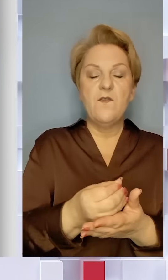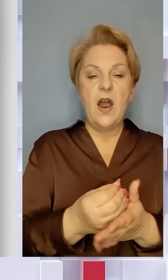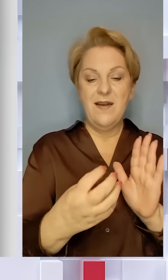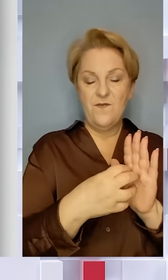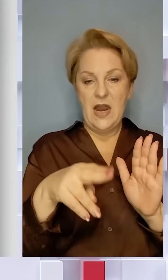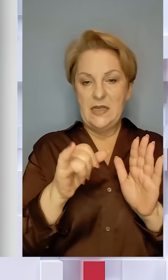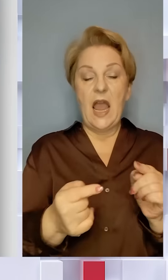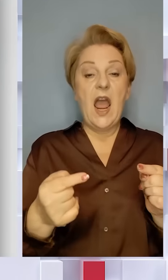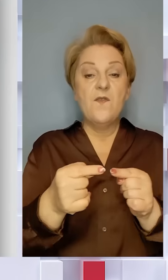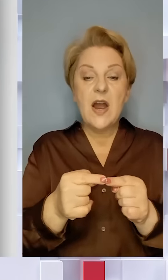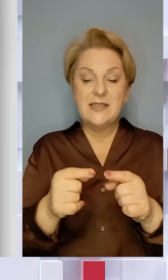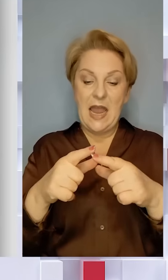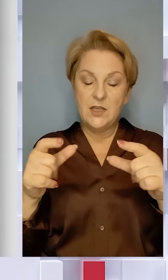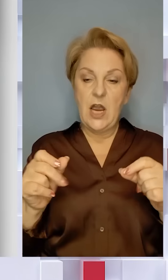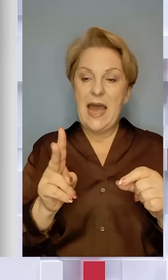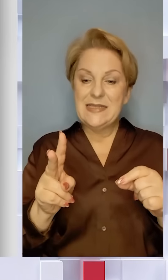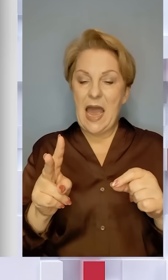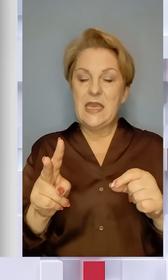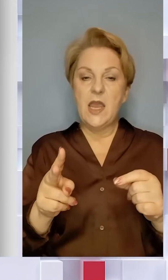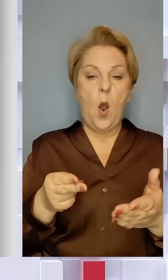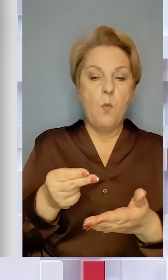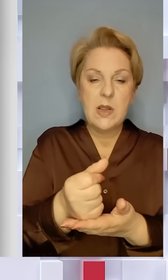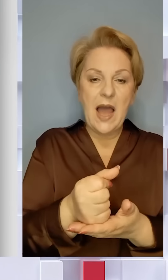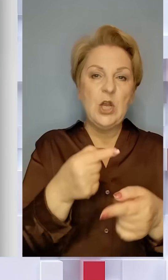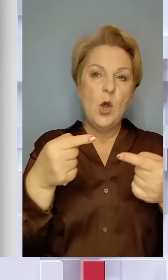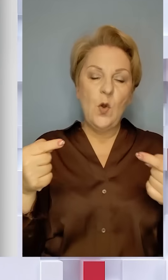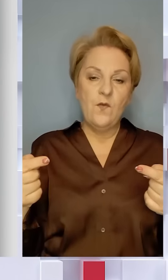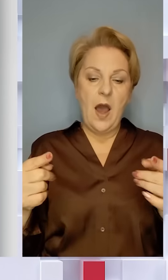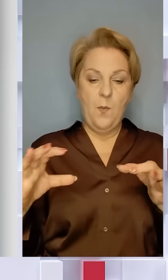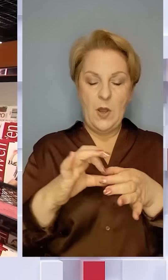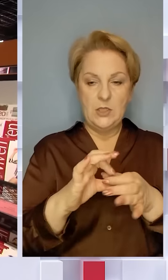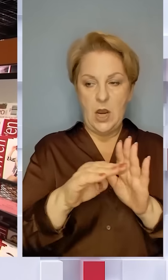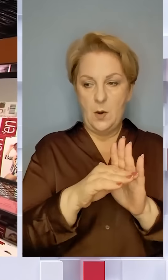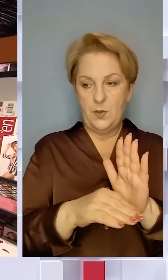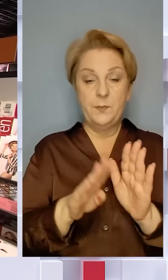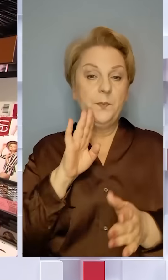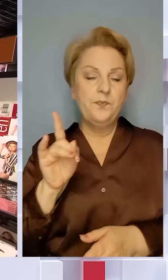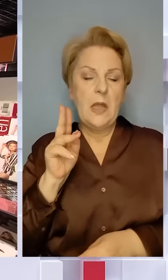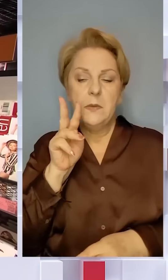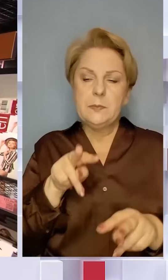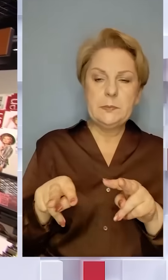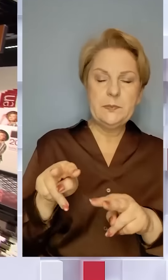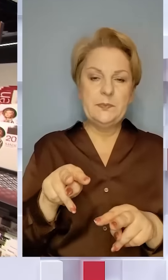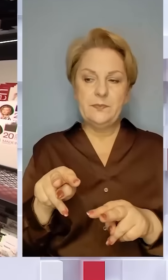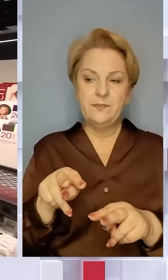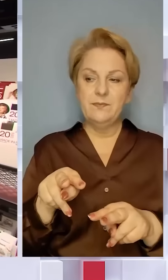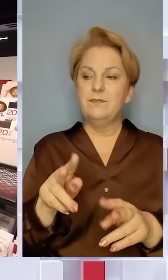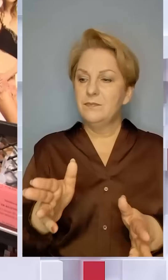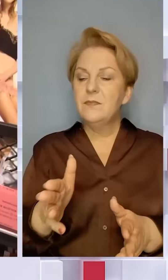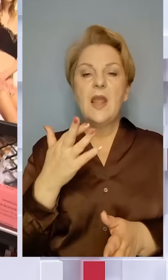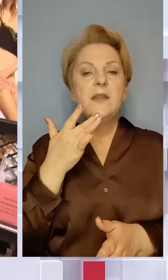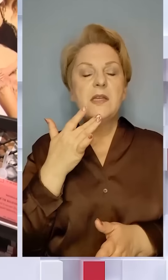визначити картки, з яких оплачуватимуться товари та підключити їх до програми. Тетяна лише приглядається до панчог та